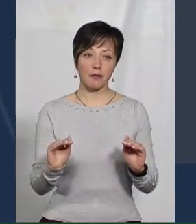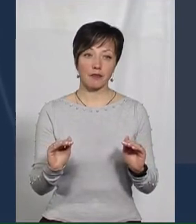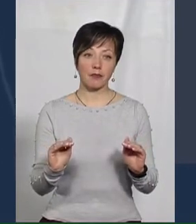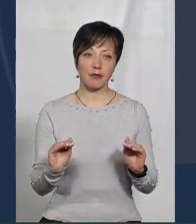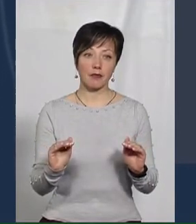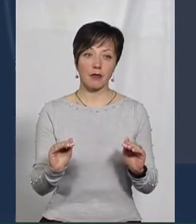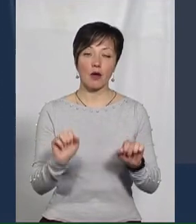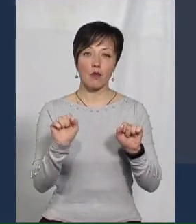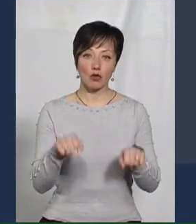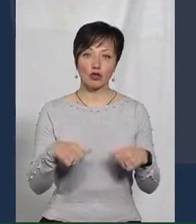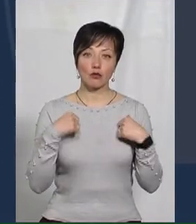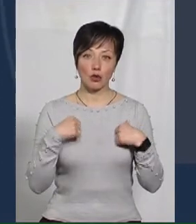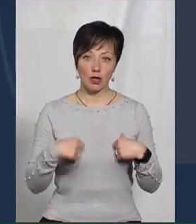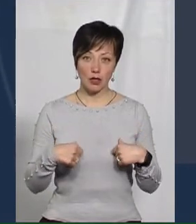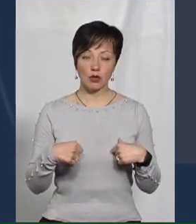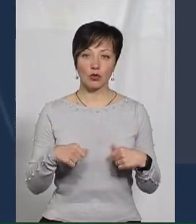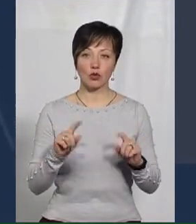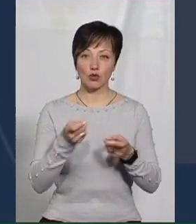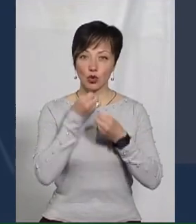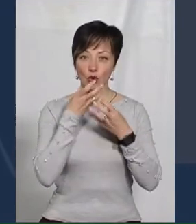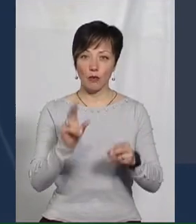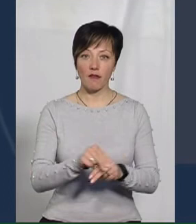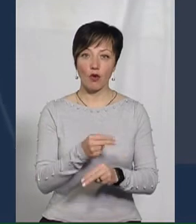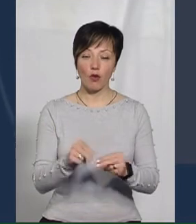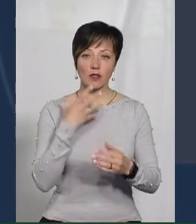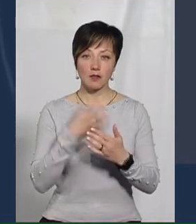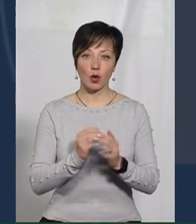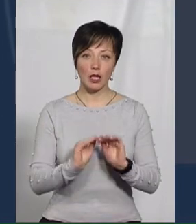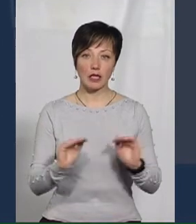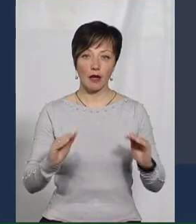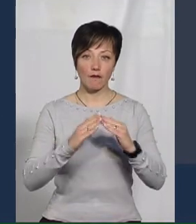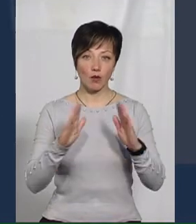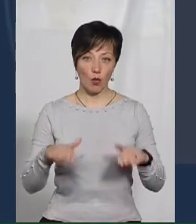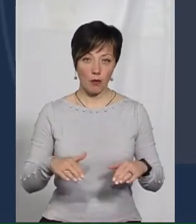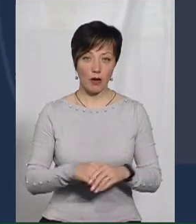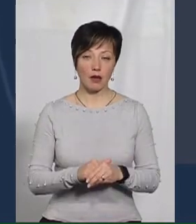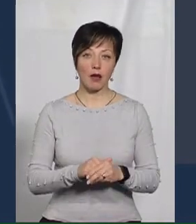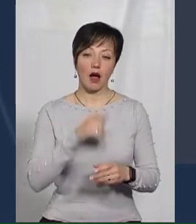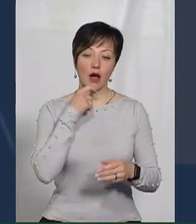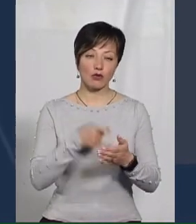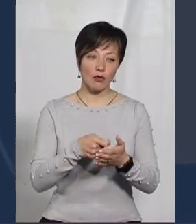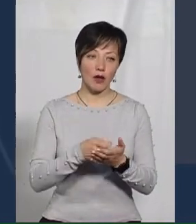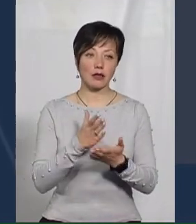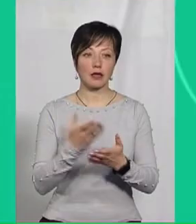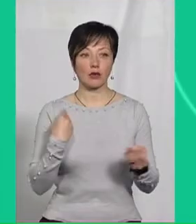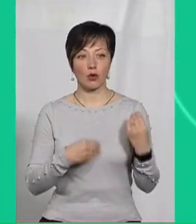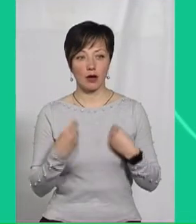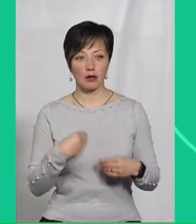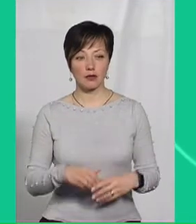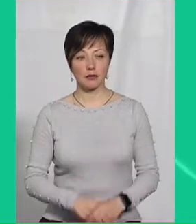багатодітна, можна спокійно і навіть дуже добре виховувати своїх дітей дома. Тобто є за що харчувати, є за що одягати.